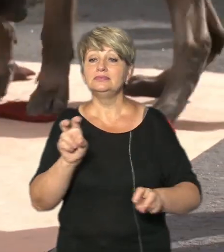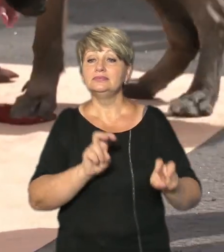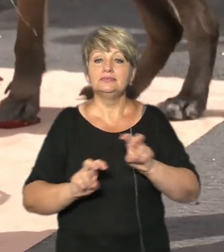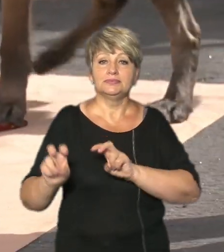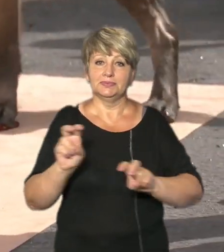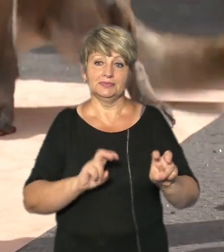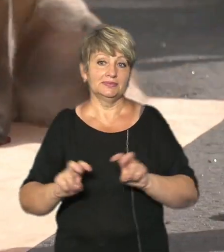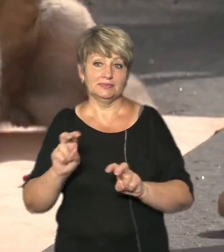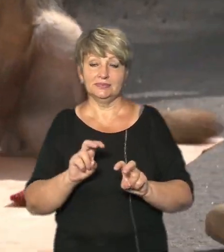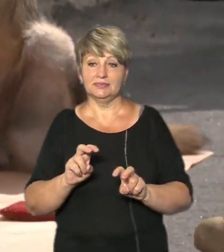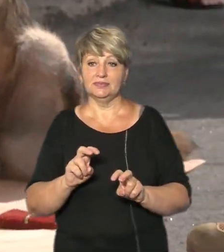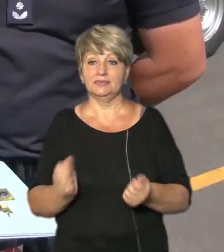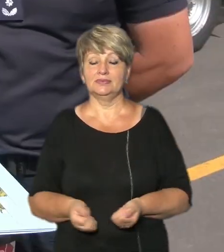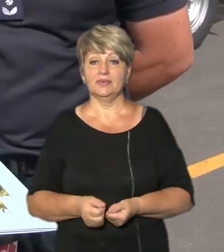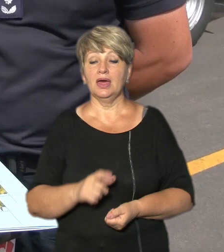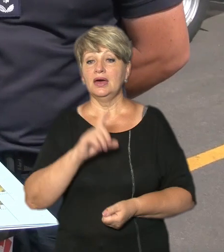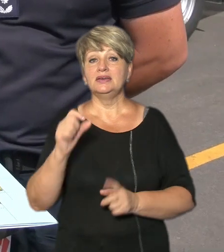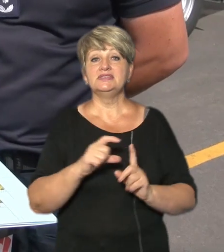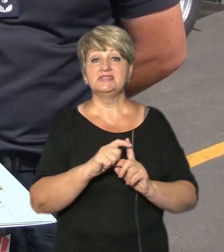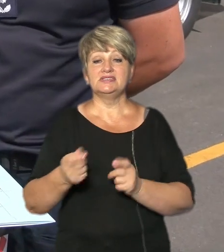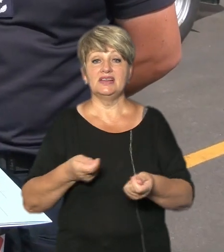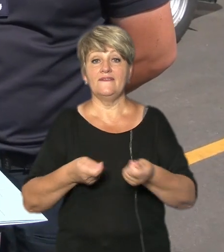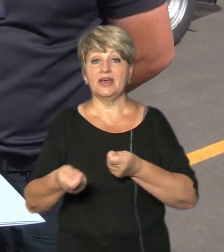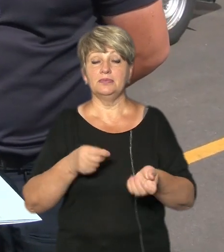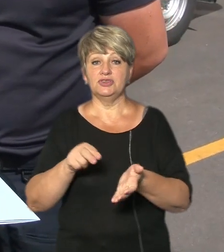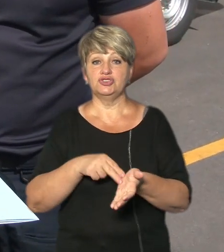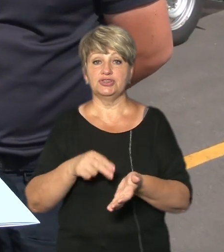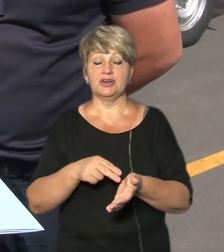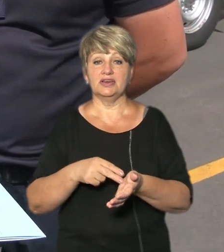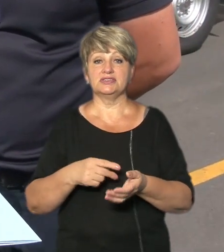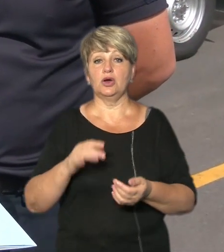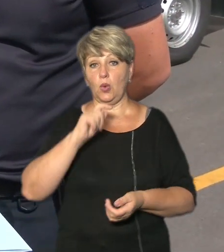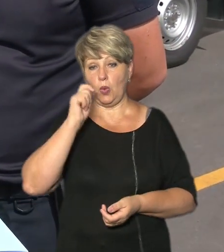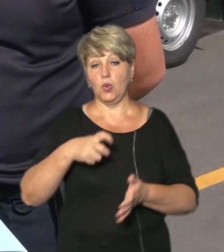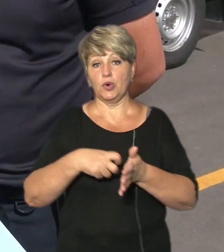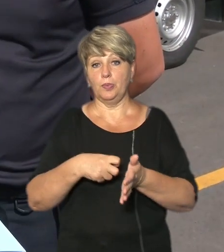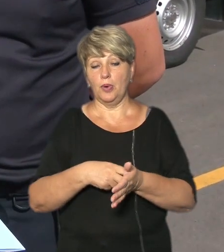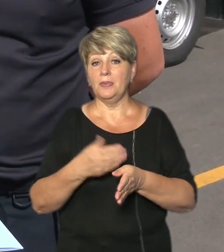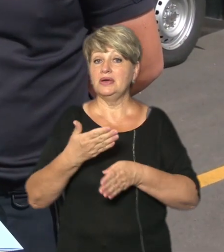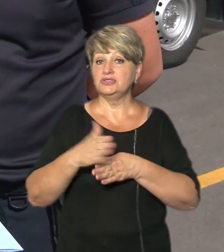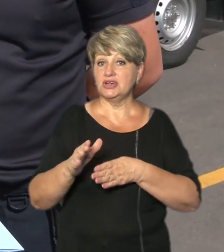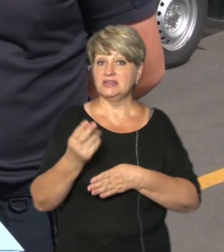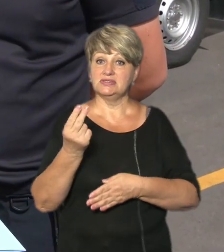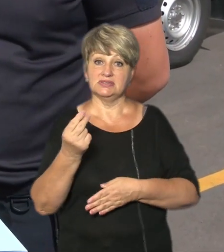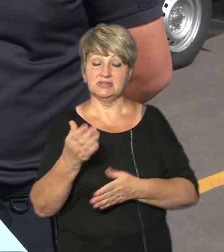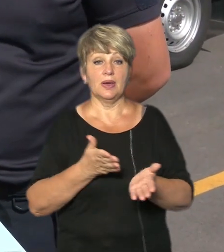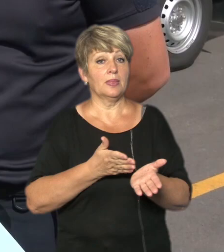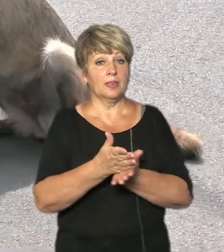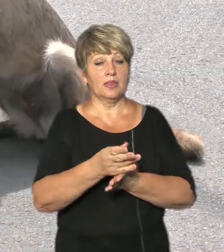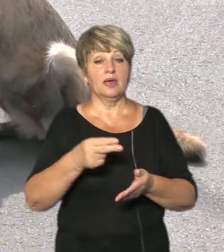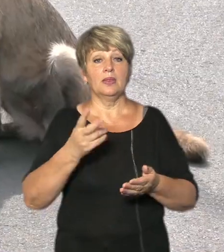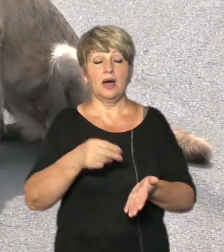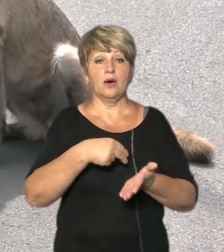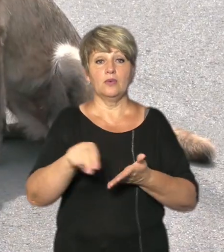почнемо на пошук Зі слів керівника Черкаського відділення «Укрпошти» Олександра Марченка Частину виручених грошей спрямують на придбання